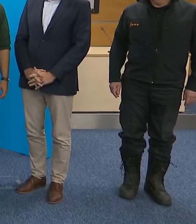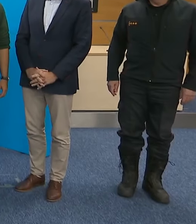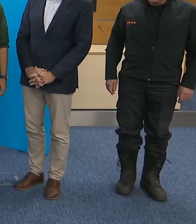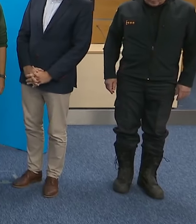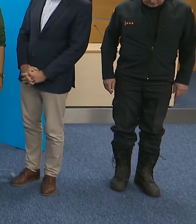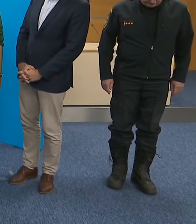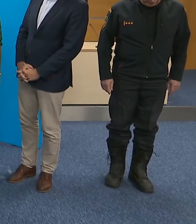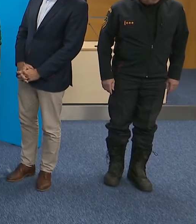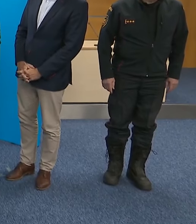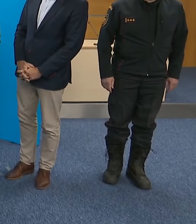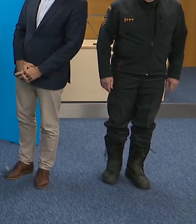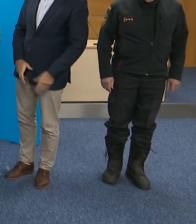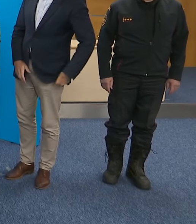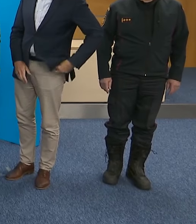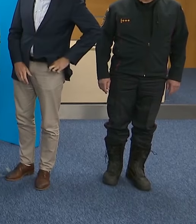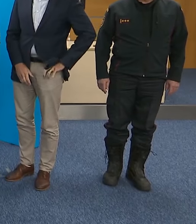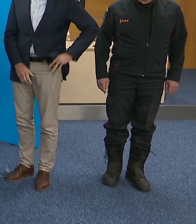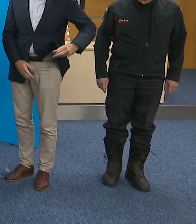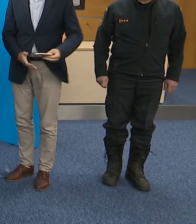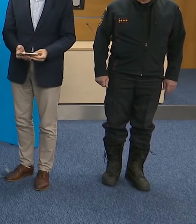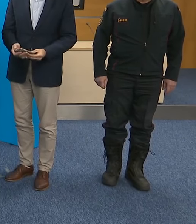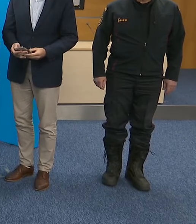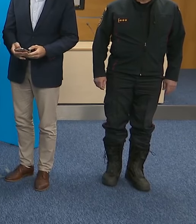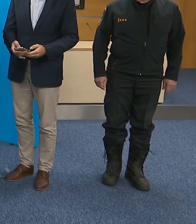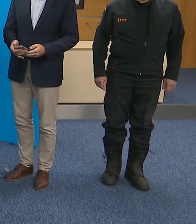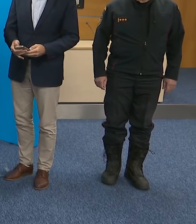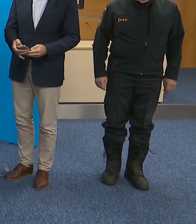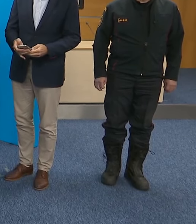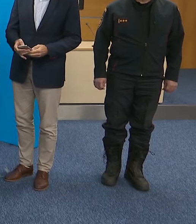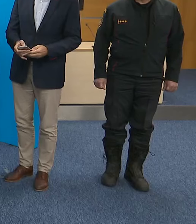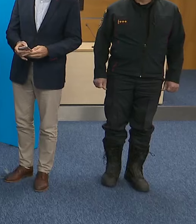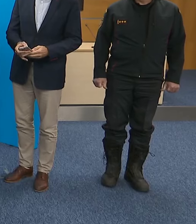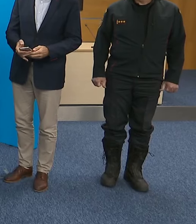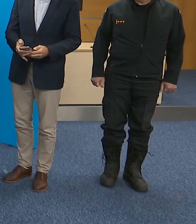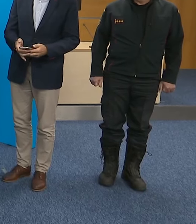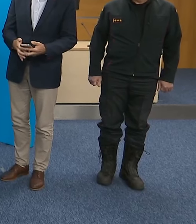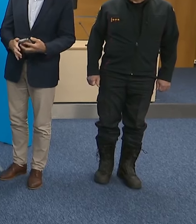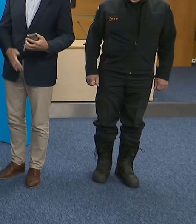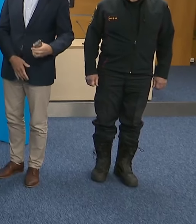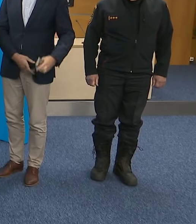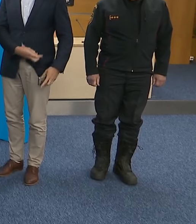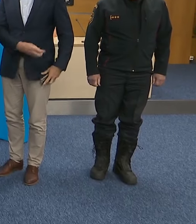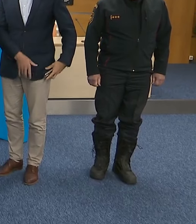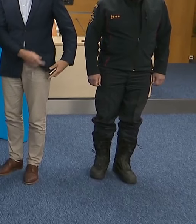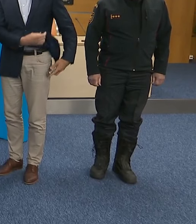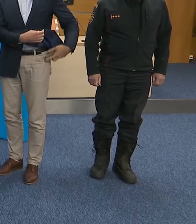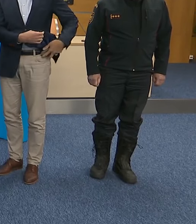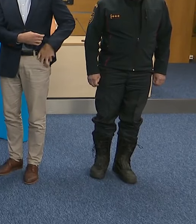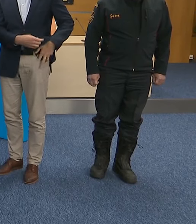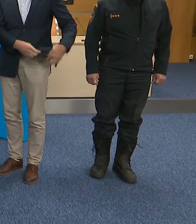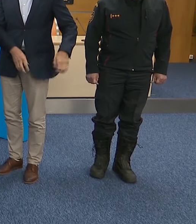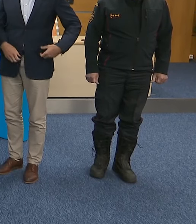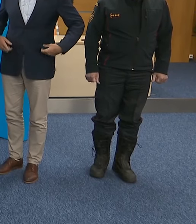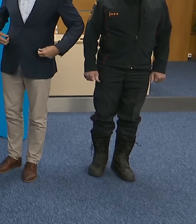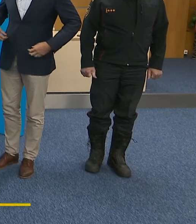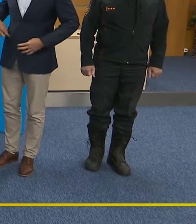Tak, dobrý den dámy a pánové, vítám vás na tiskovém briefingu pojednání ústředního krizového štábu. Vítám zde ministra vnitra Víta Rakušana. Dobrý den.